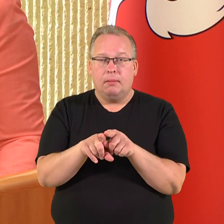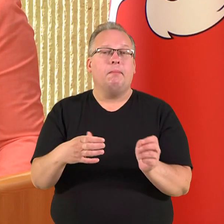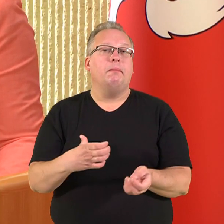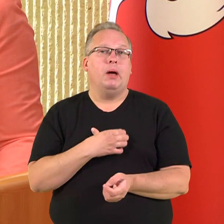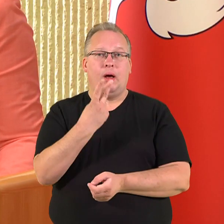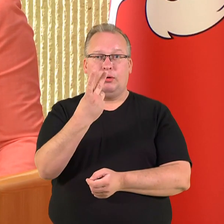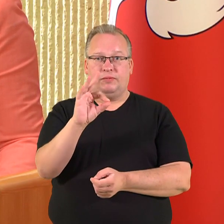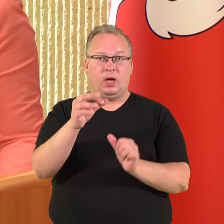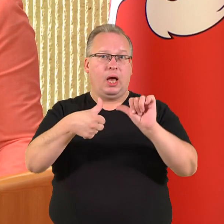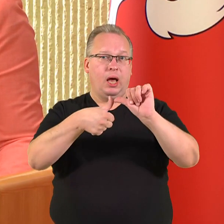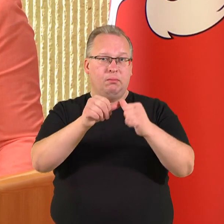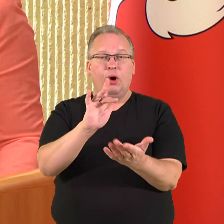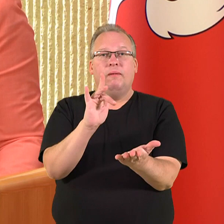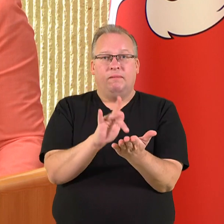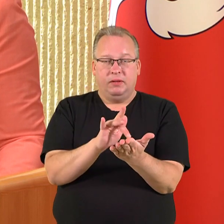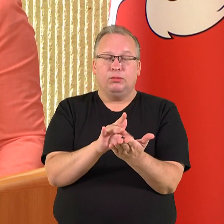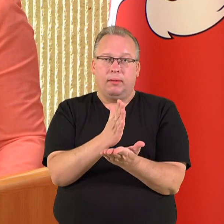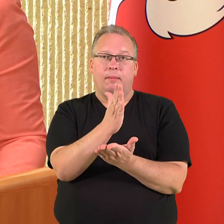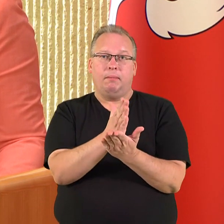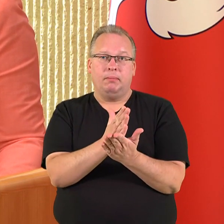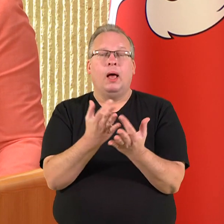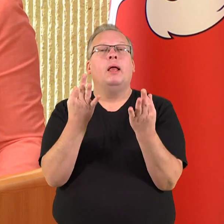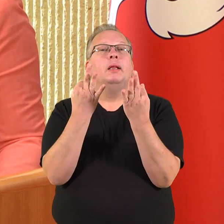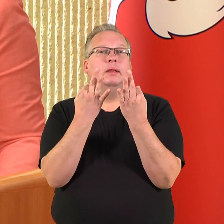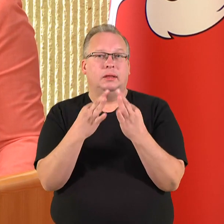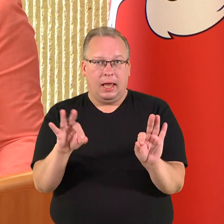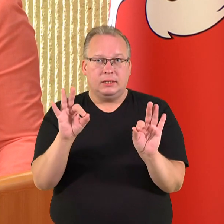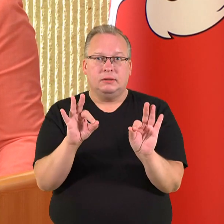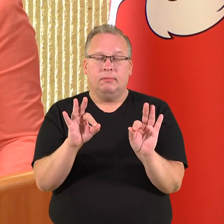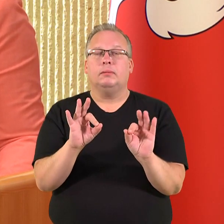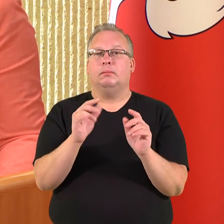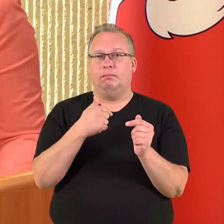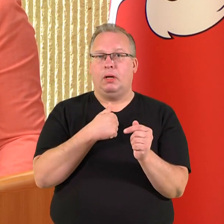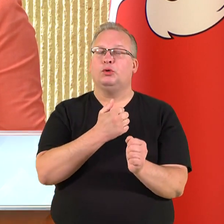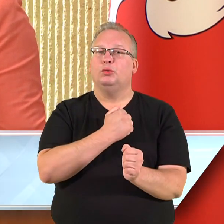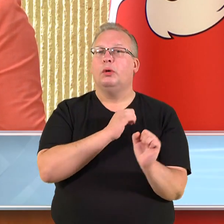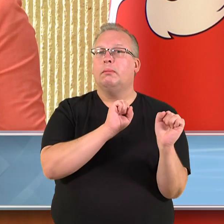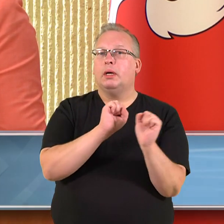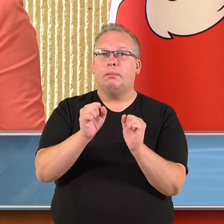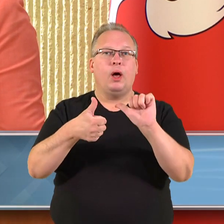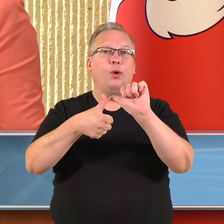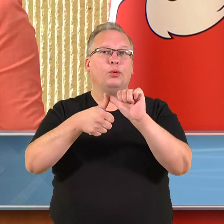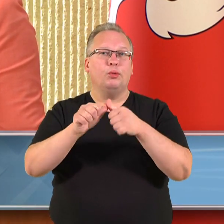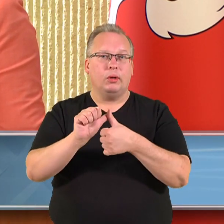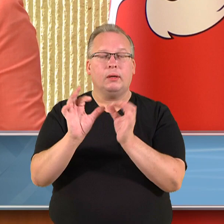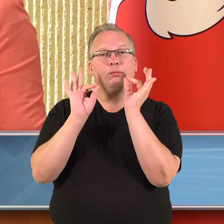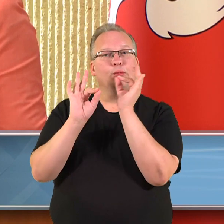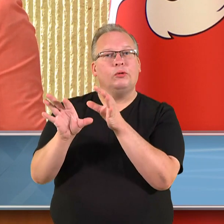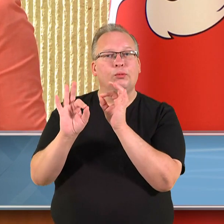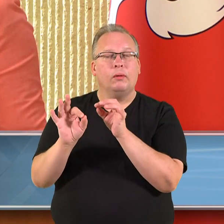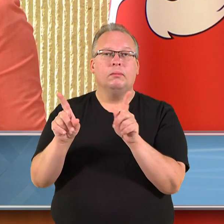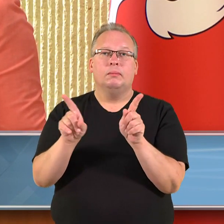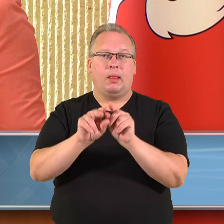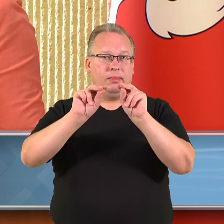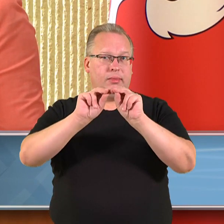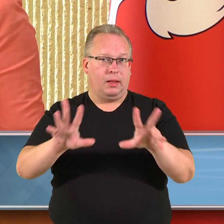baisiausia 20 amžiaus vidurio patirtis, laisvės kaina tik padidina. O nuolatinis nuolaidžiavimas lemia